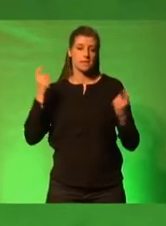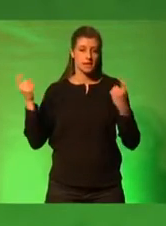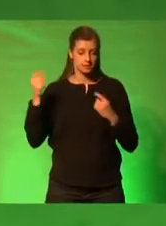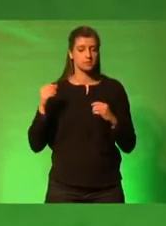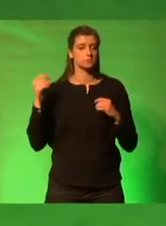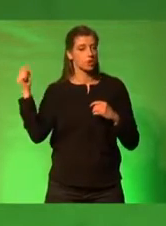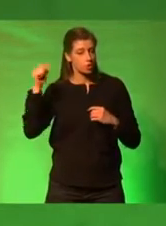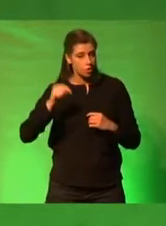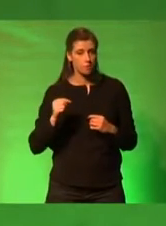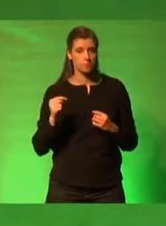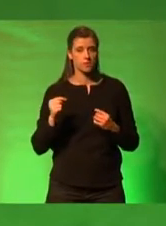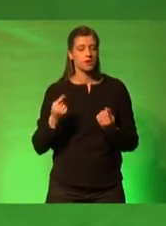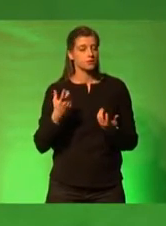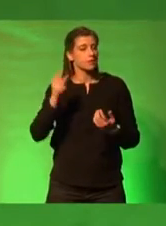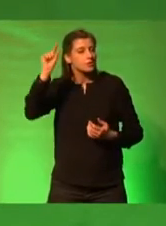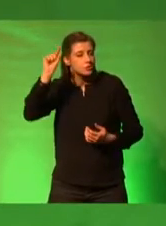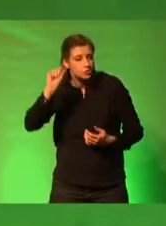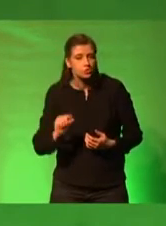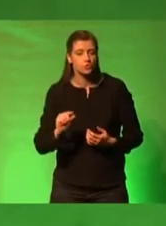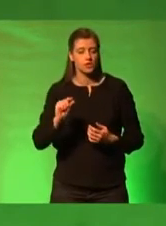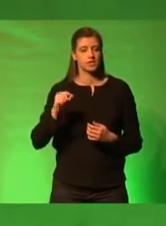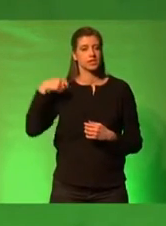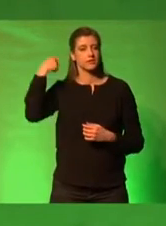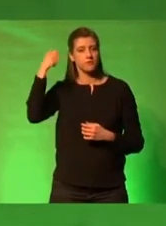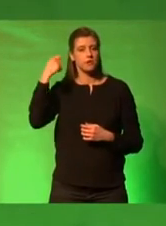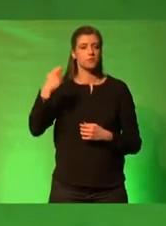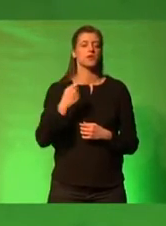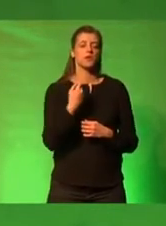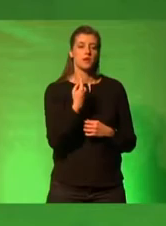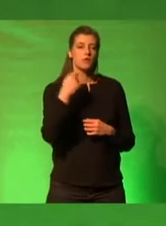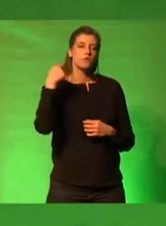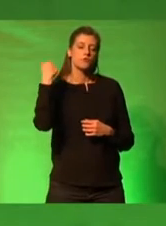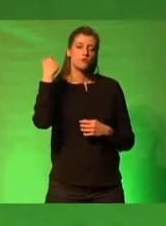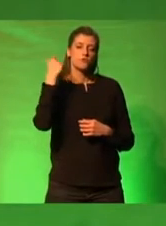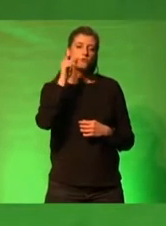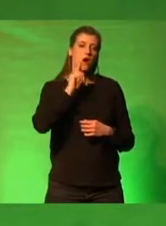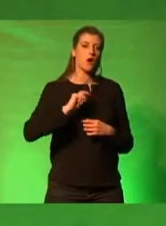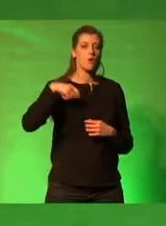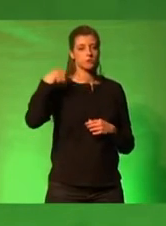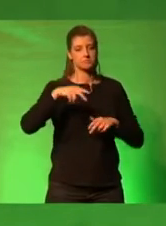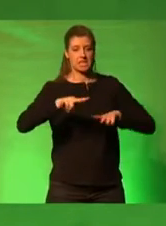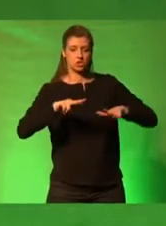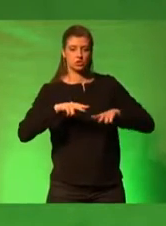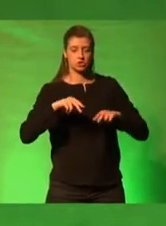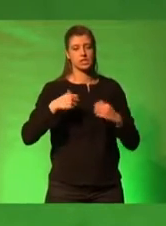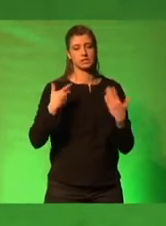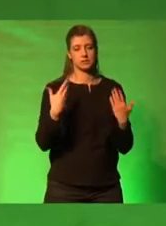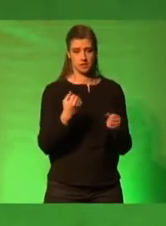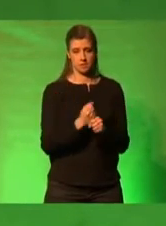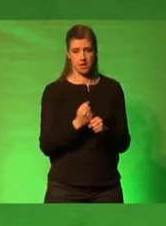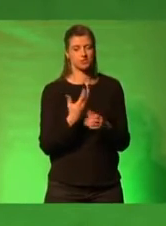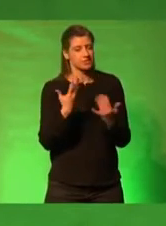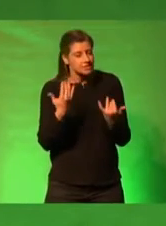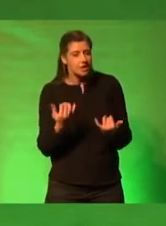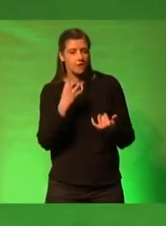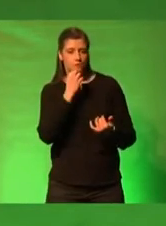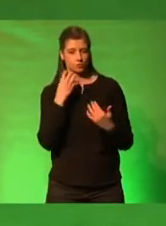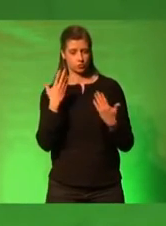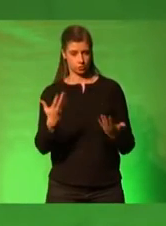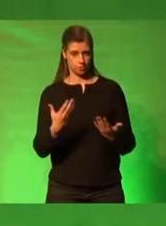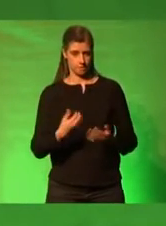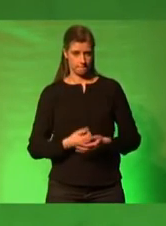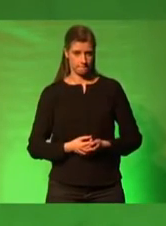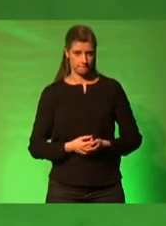zu wenige Filme von Frauen gedreht werden, deswegen blenden wir Grüne mehr ein. Viel mehr. Und das ist uns mit der Förderung des